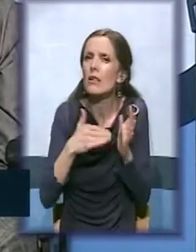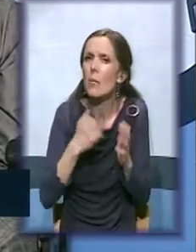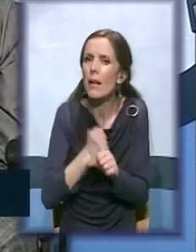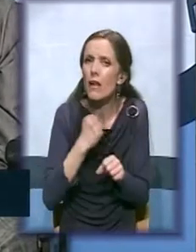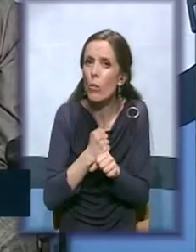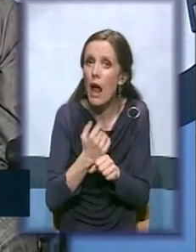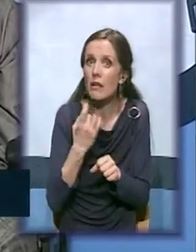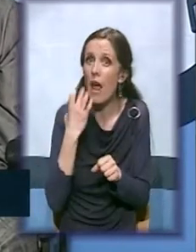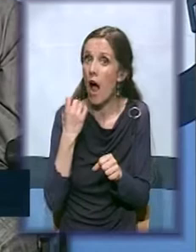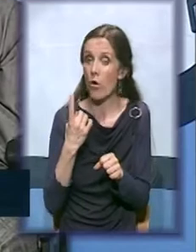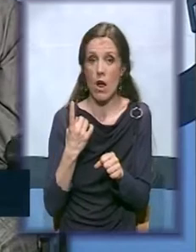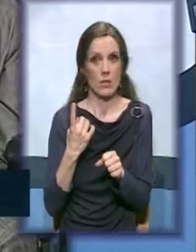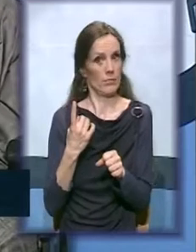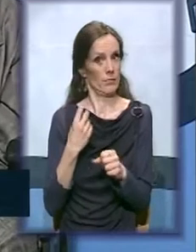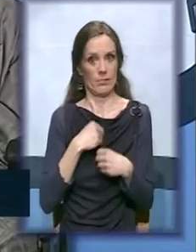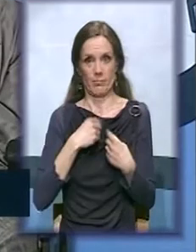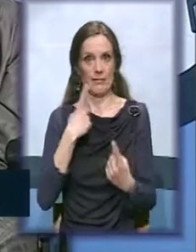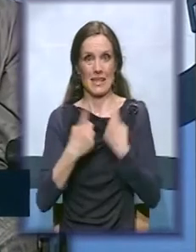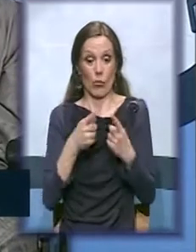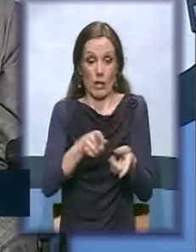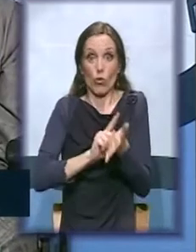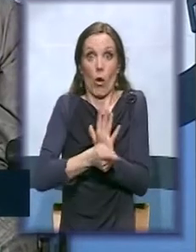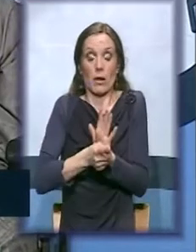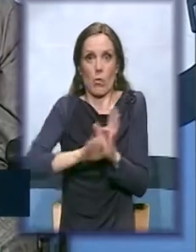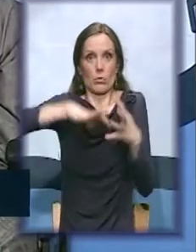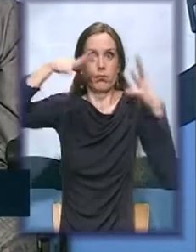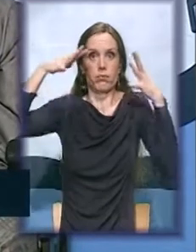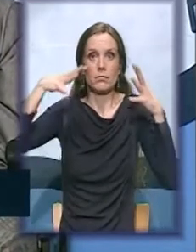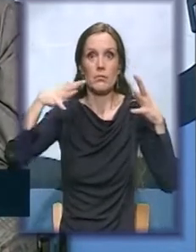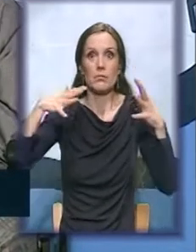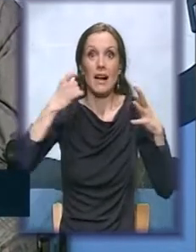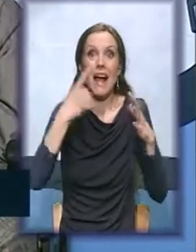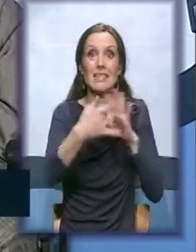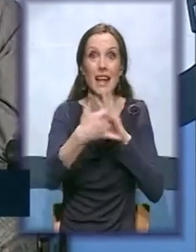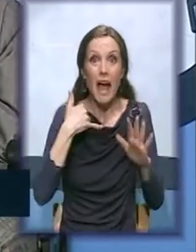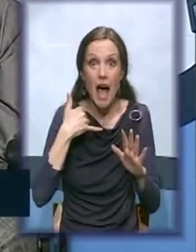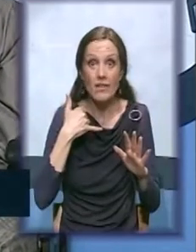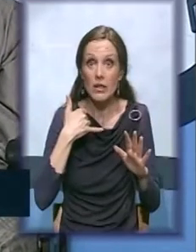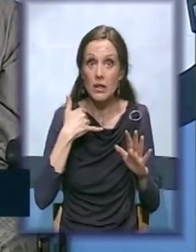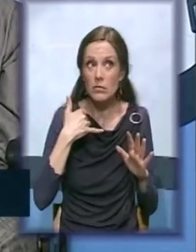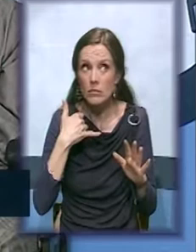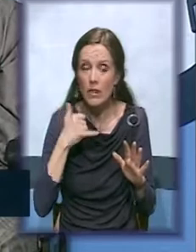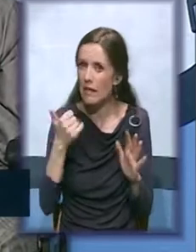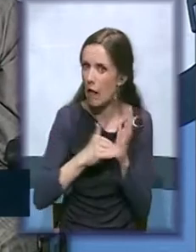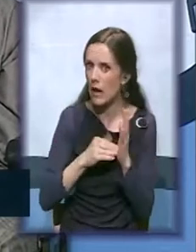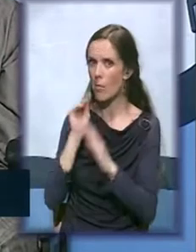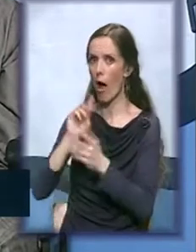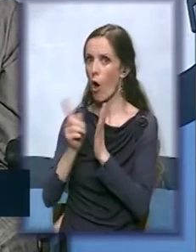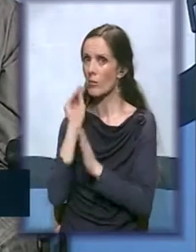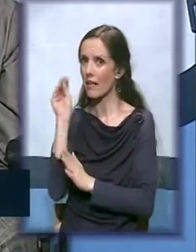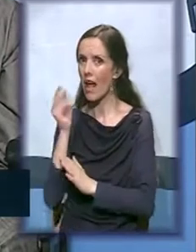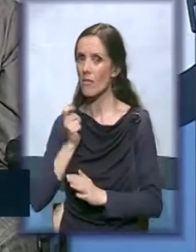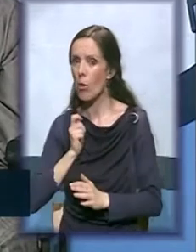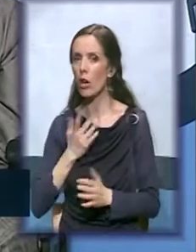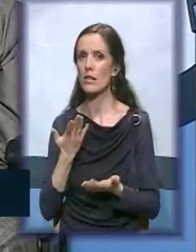akutna situacija tog trenutka kada se žena javlja? Da li treba da pozove policiju u centar ili već